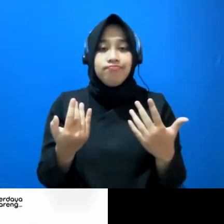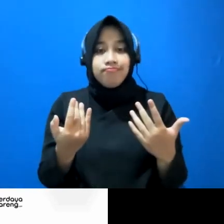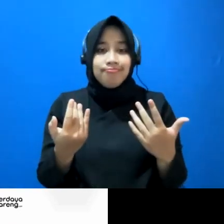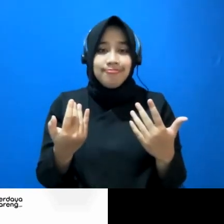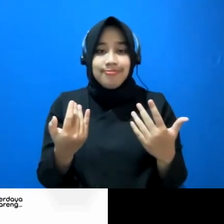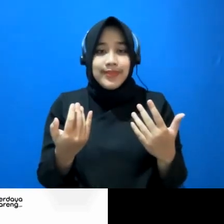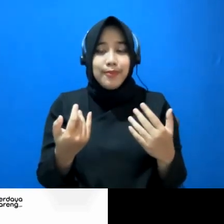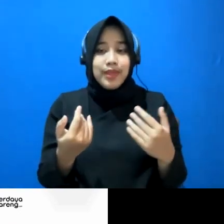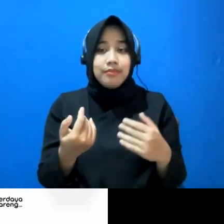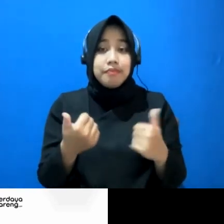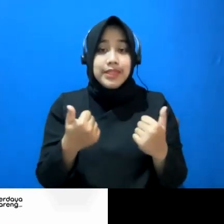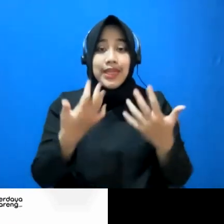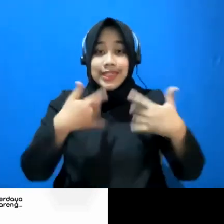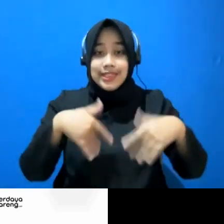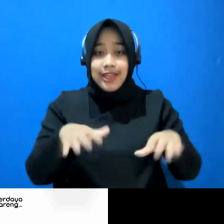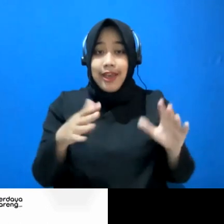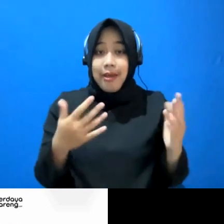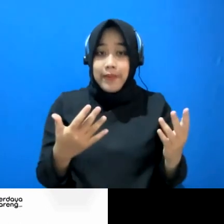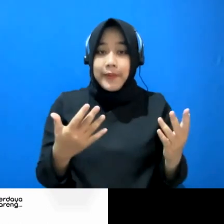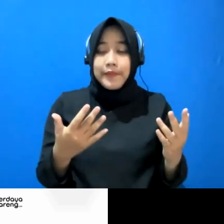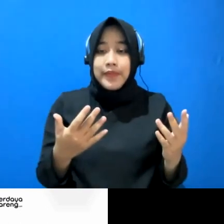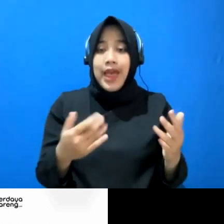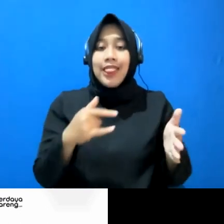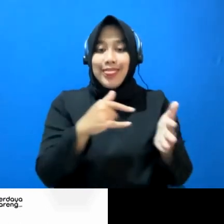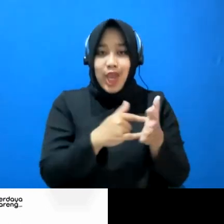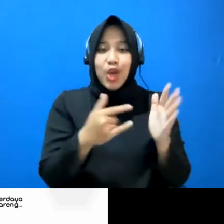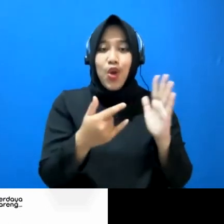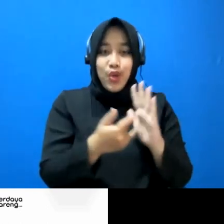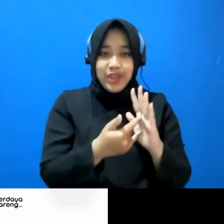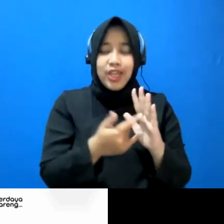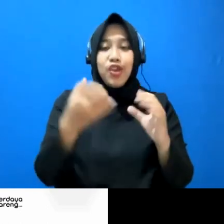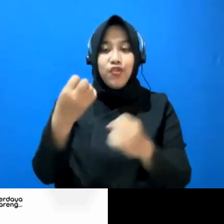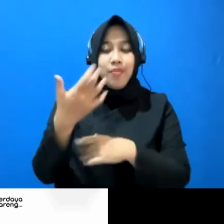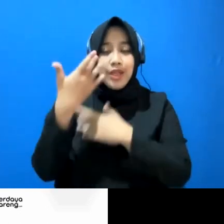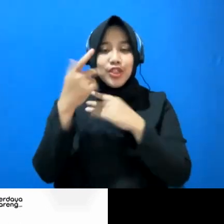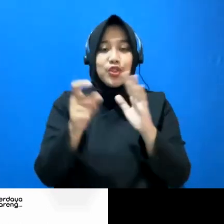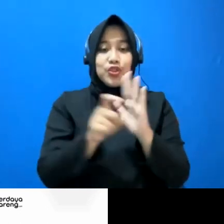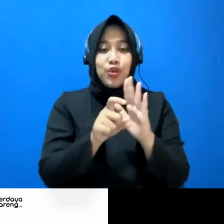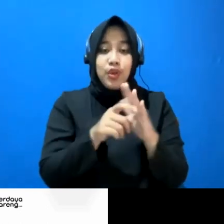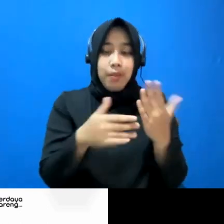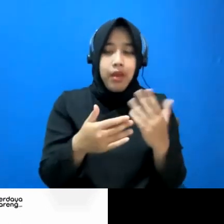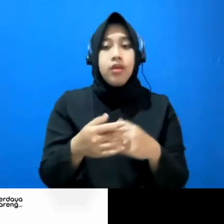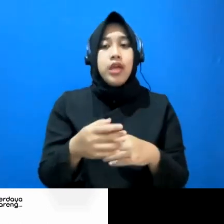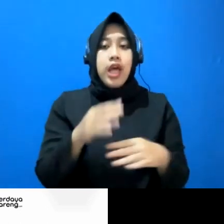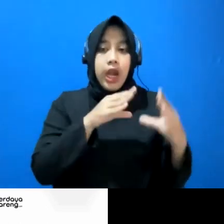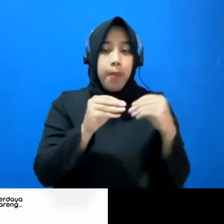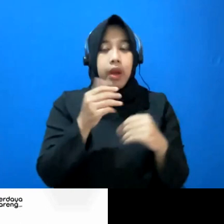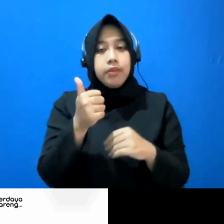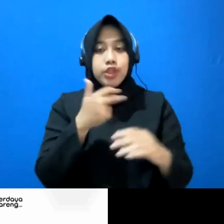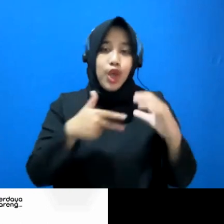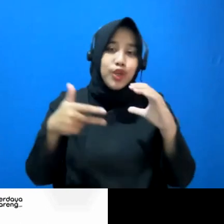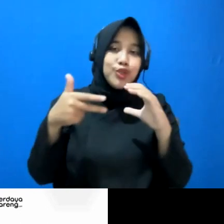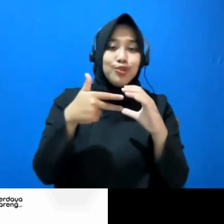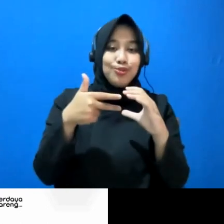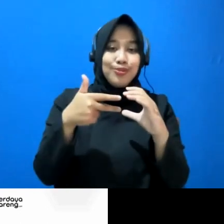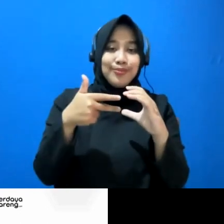diselesaikan lewat teknologi informasi misalnya bisa lewat Zoom kalau dia mau meeting